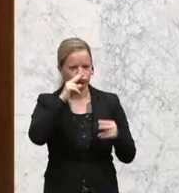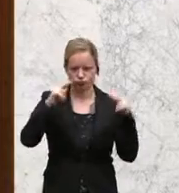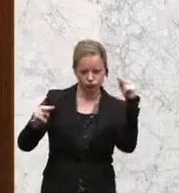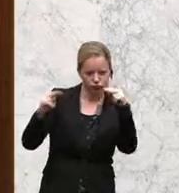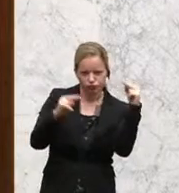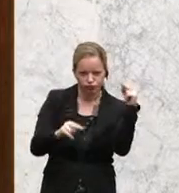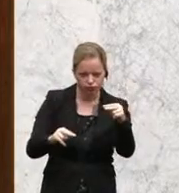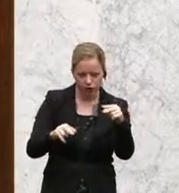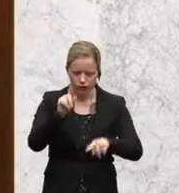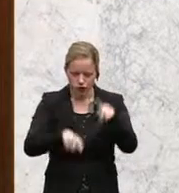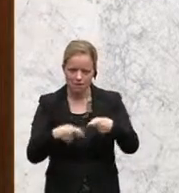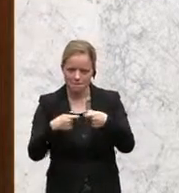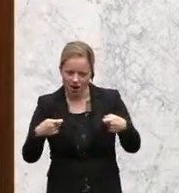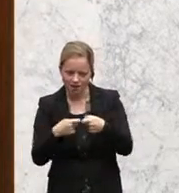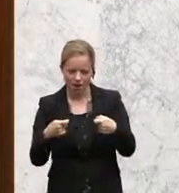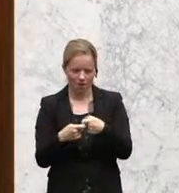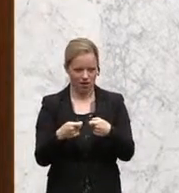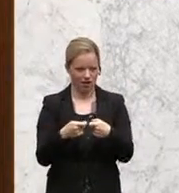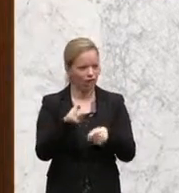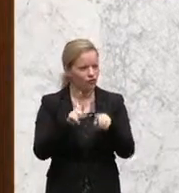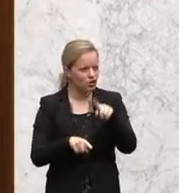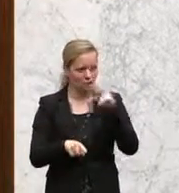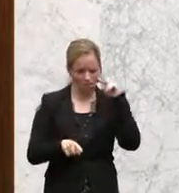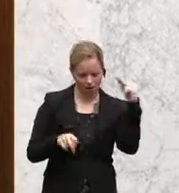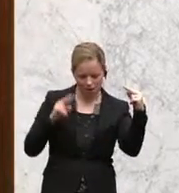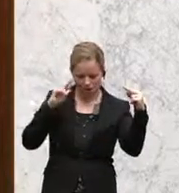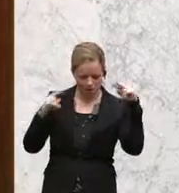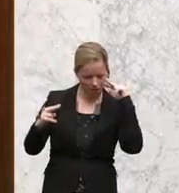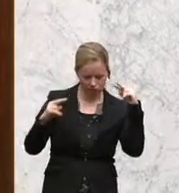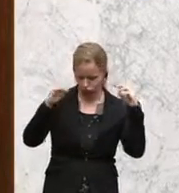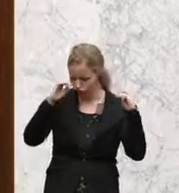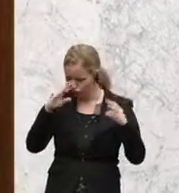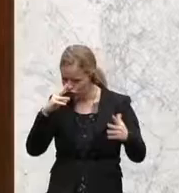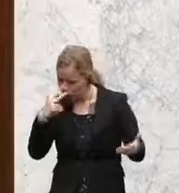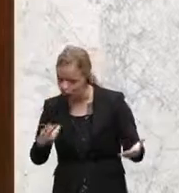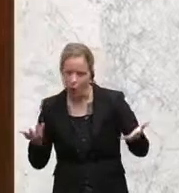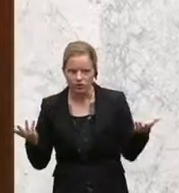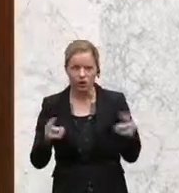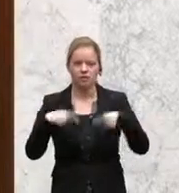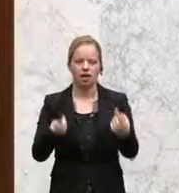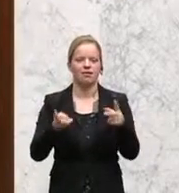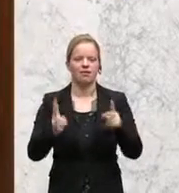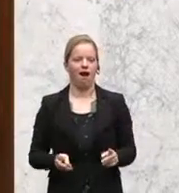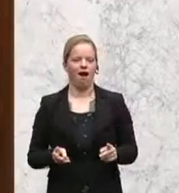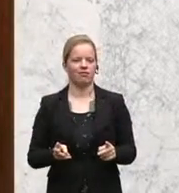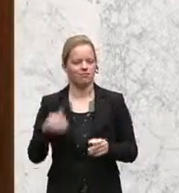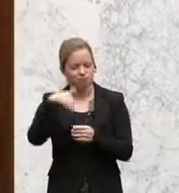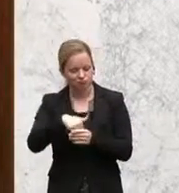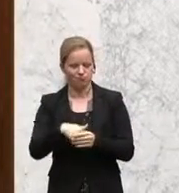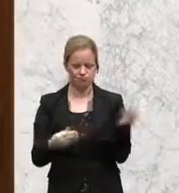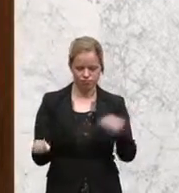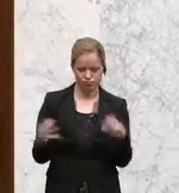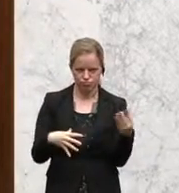Maßnahmen noch von den verschiedensten Seiten beleuchten, dass wir dann ein Paket schnüren können, das den